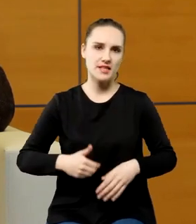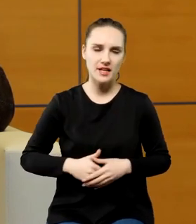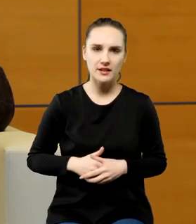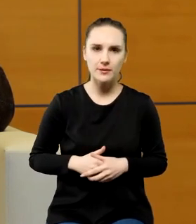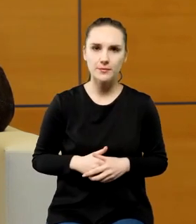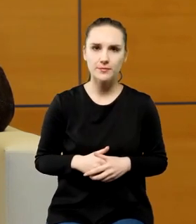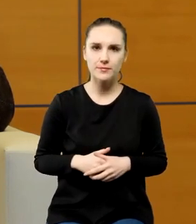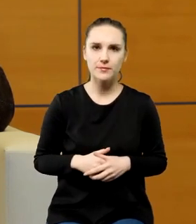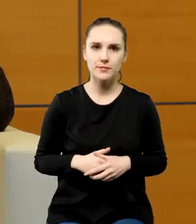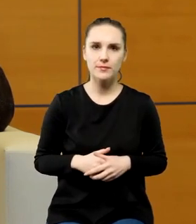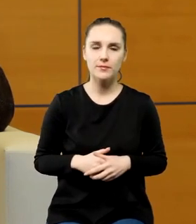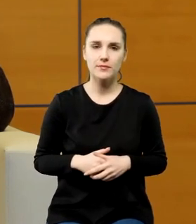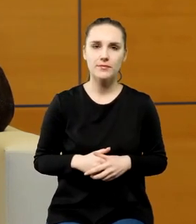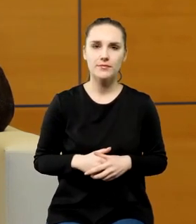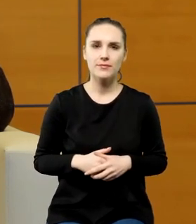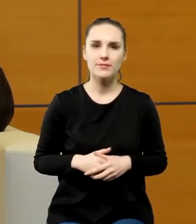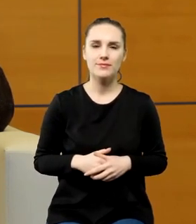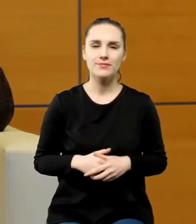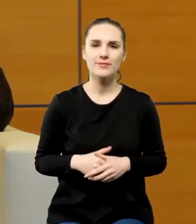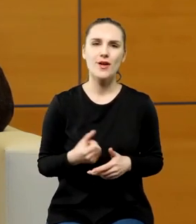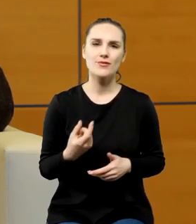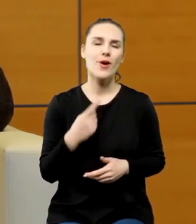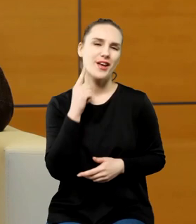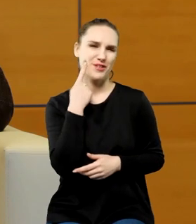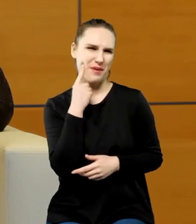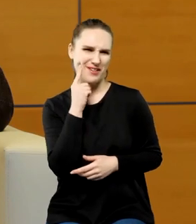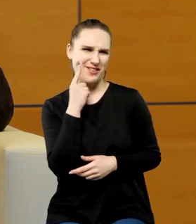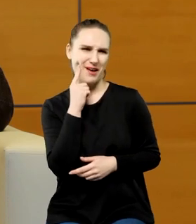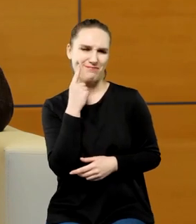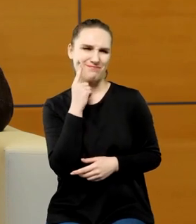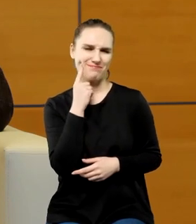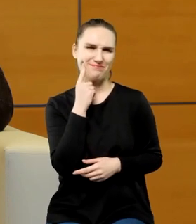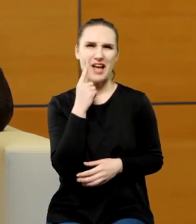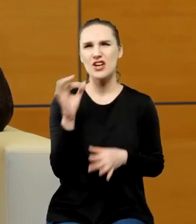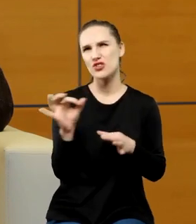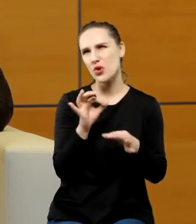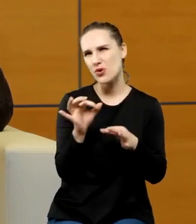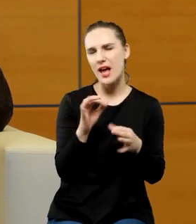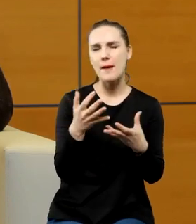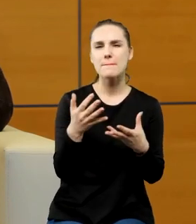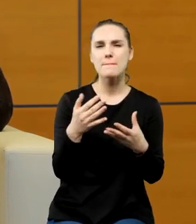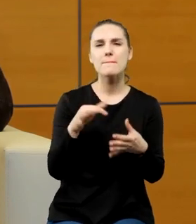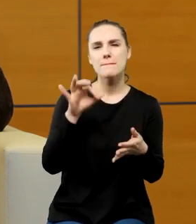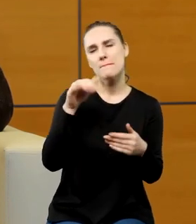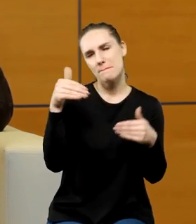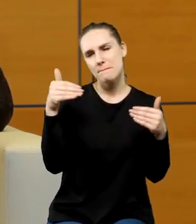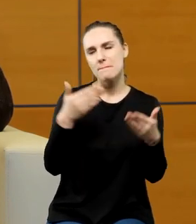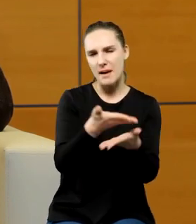To jest taki zabawny paradoks, właściwie anegdota. Jak Państwo wiedzą,